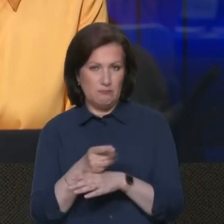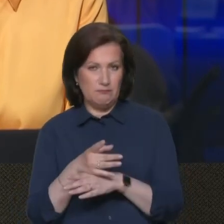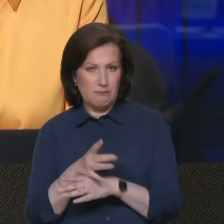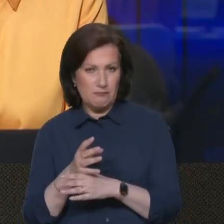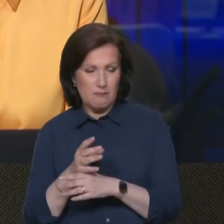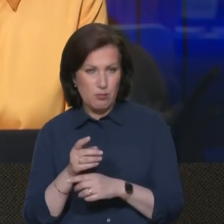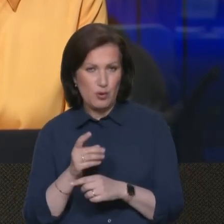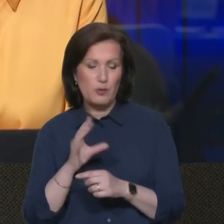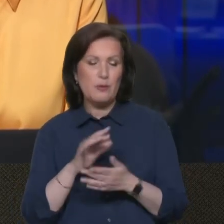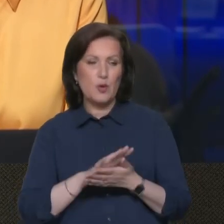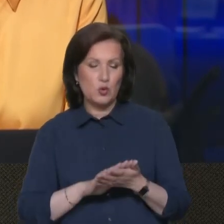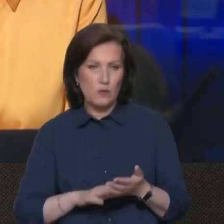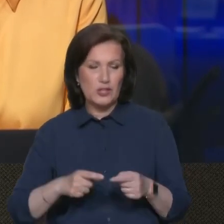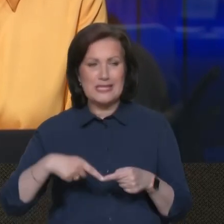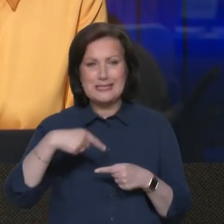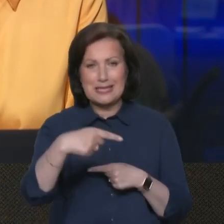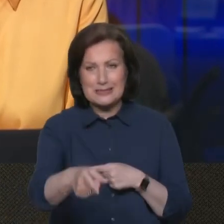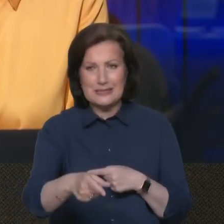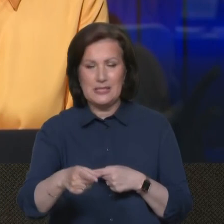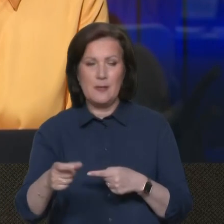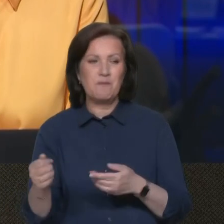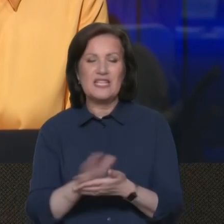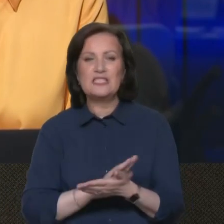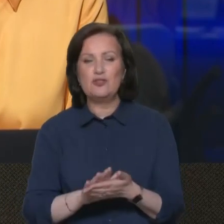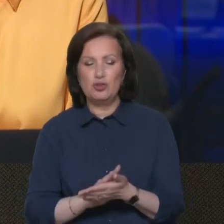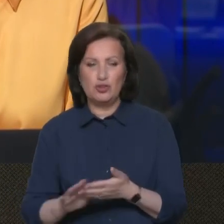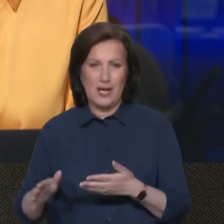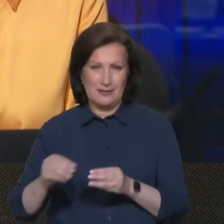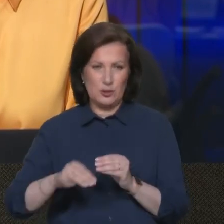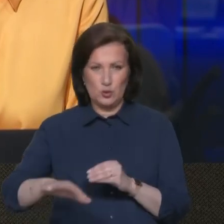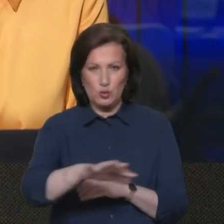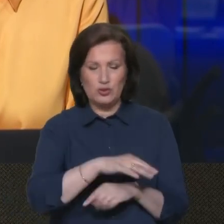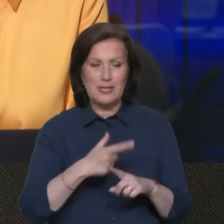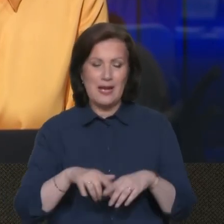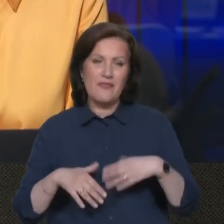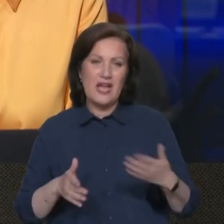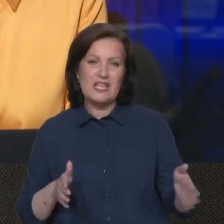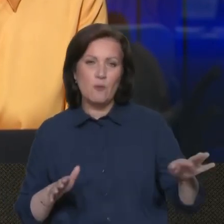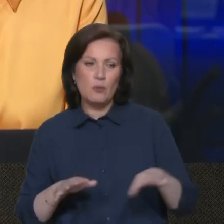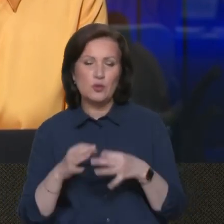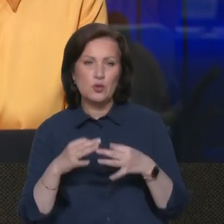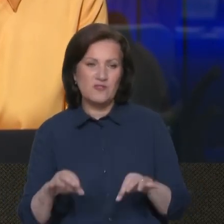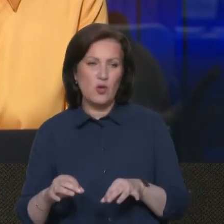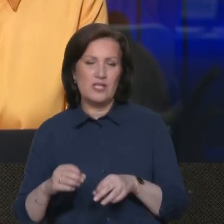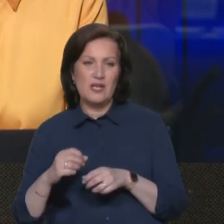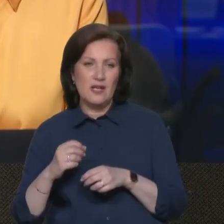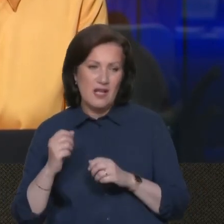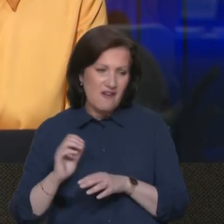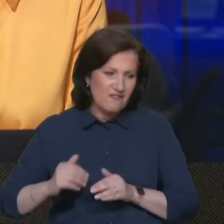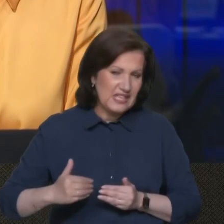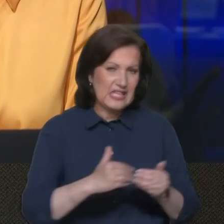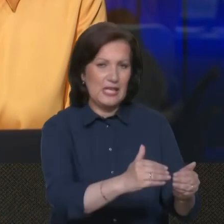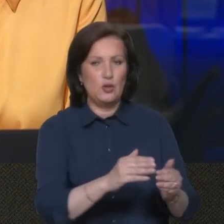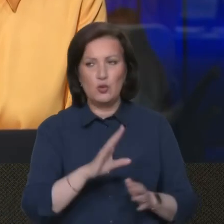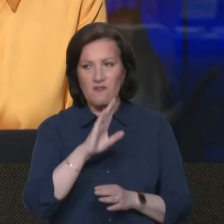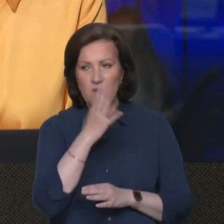продовжуємо дистанційно зачищати смугу суші, яка на лівому березі дозволить відкинути ворога